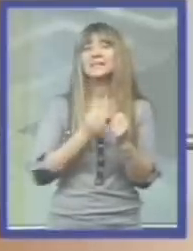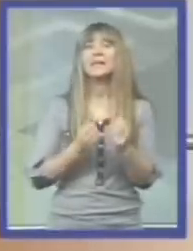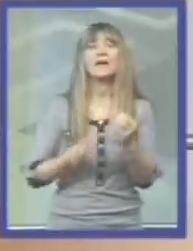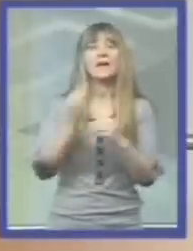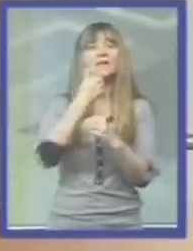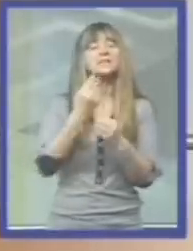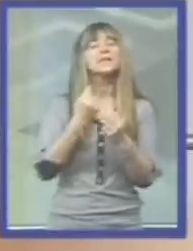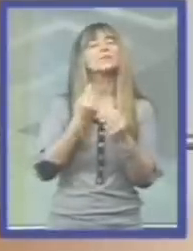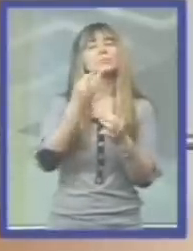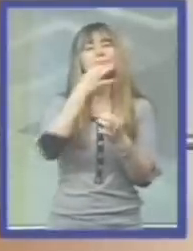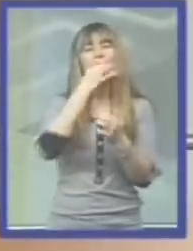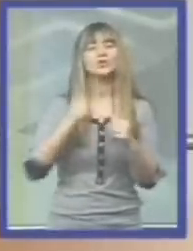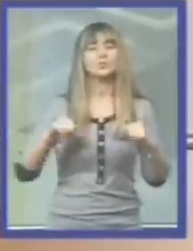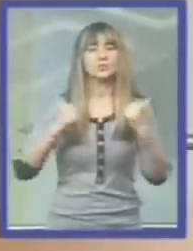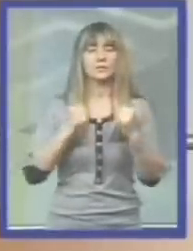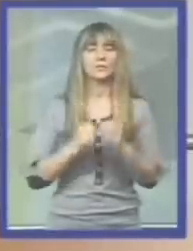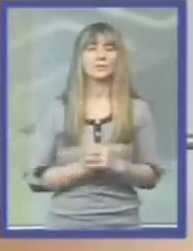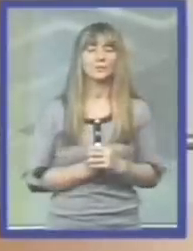i bolji standard.